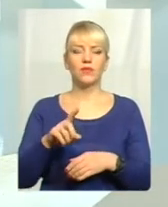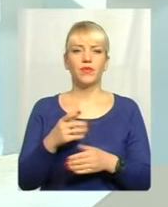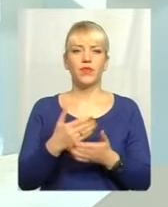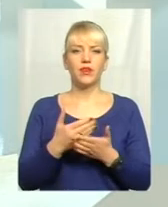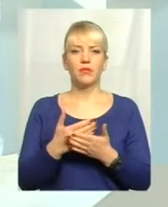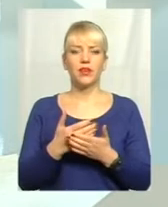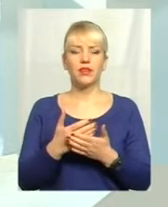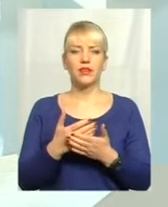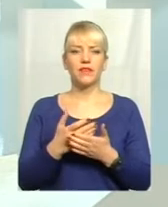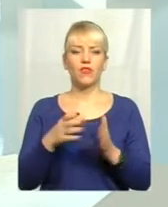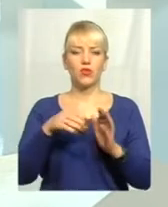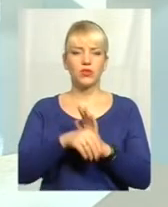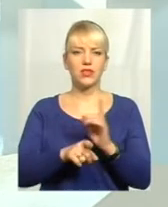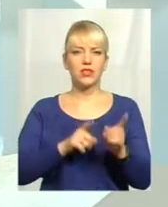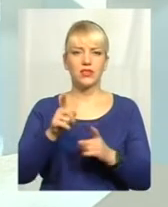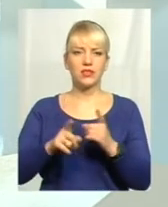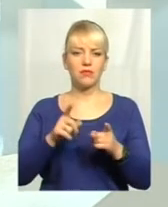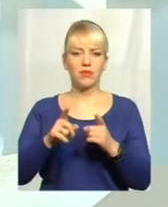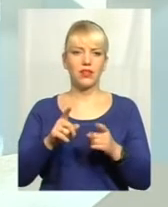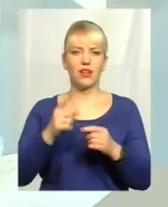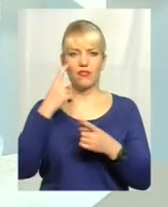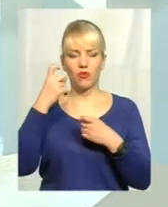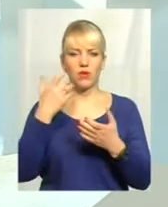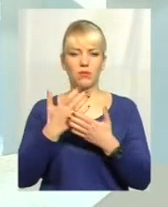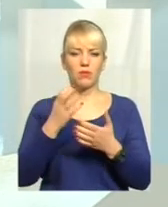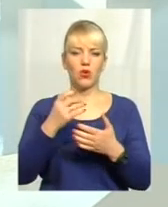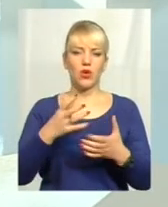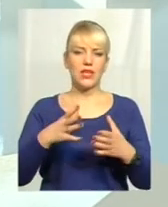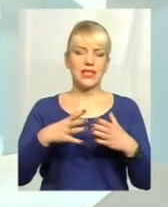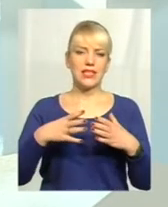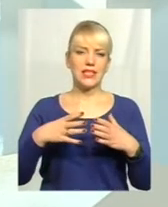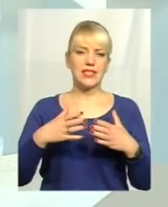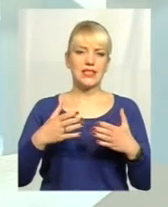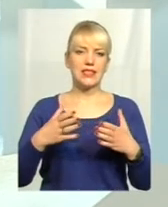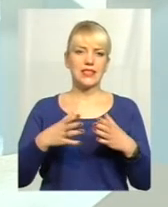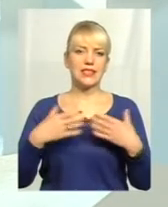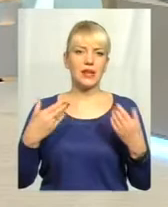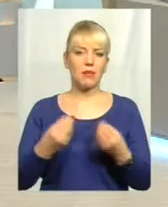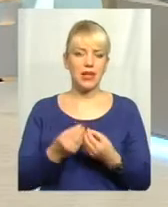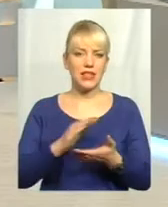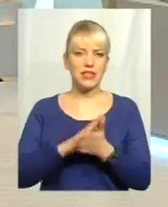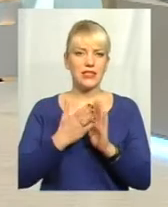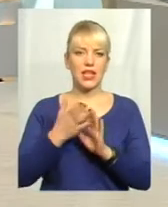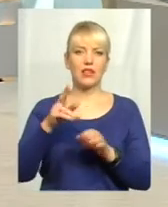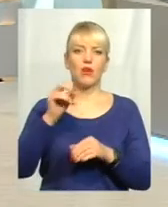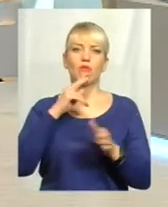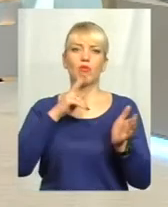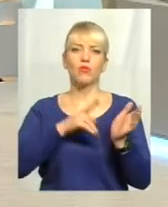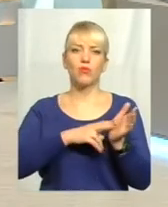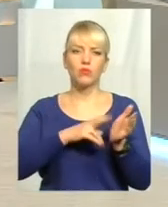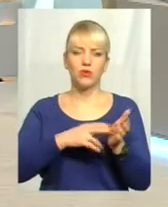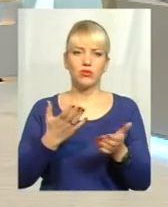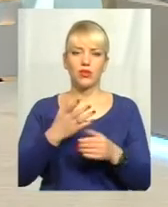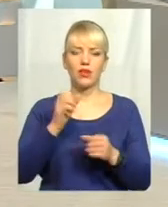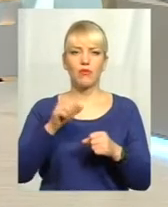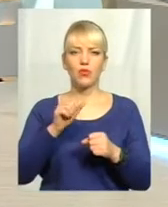зміна інформація, це, наприклад, про сімейний стан, так? Це про місце реєстрації, яке, можливо, з часу